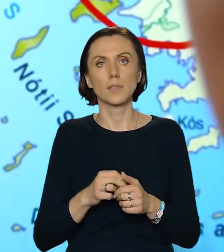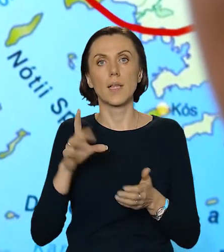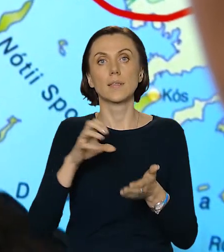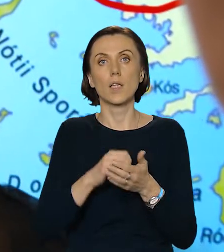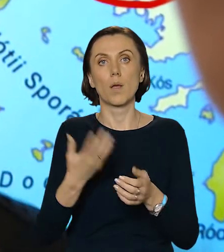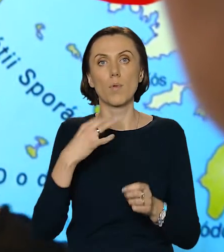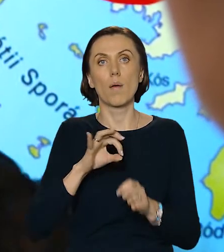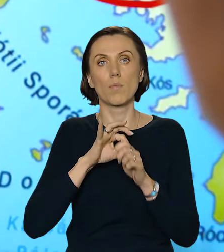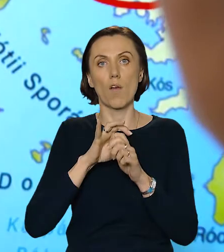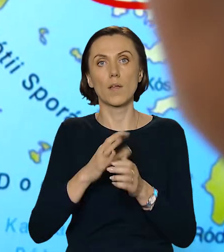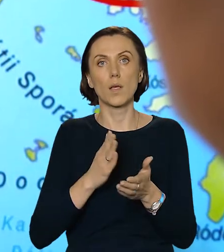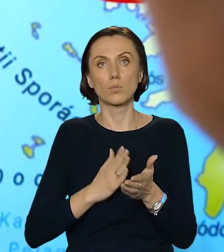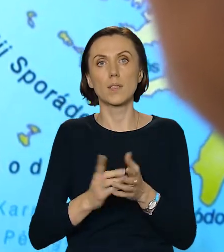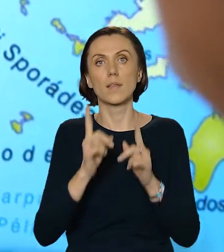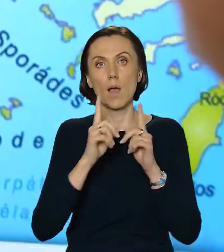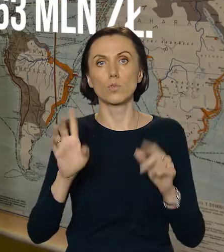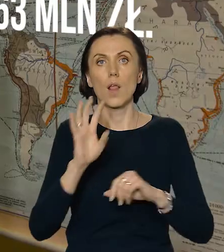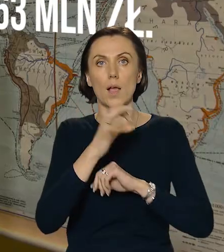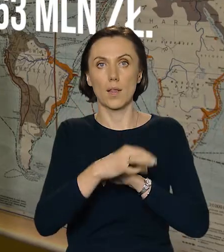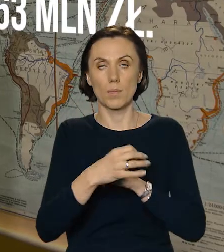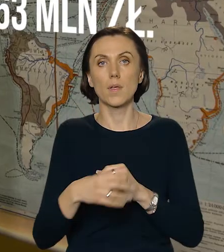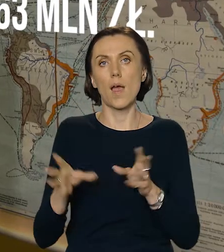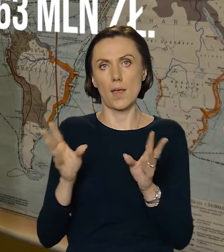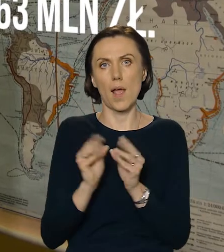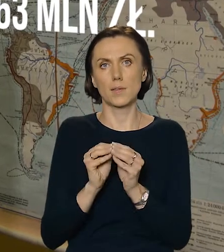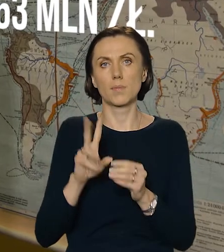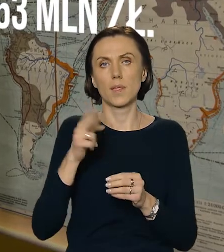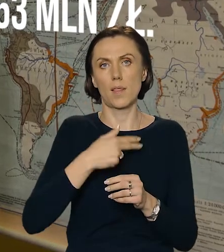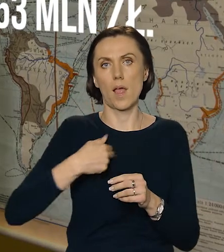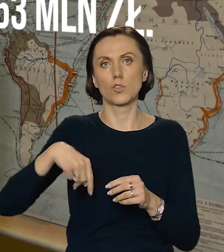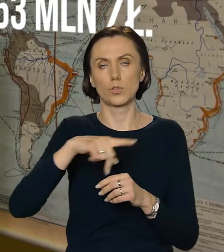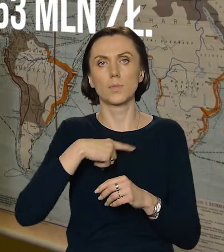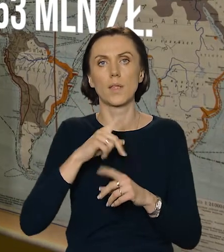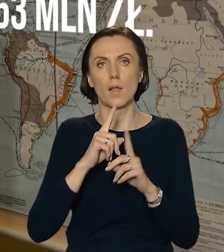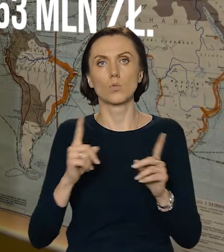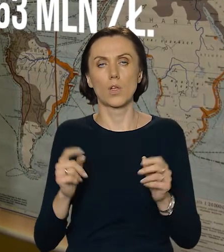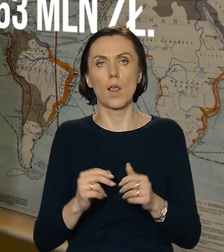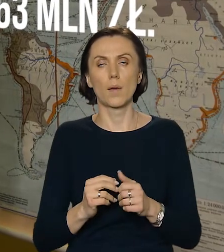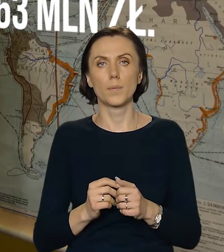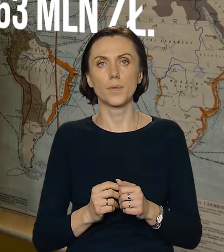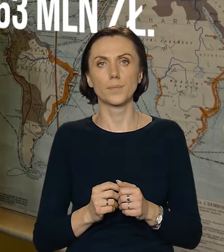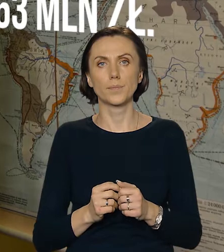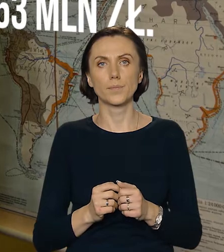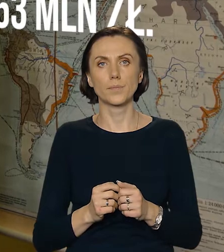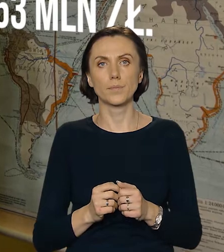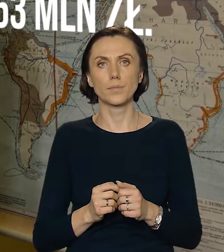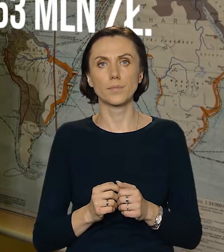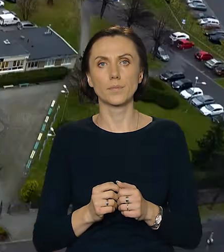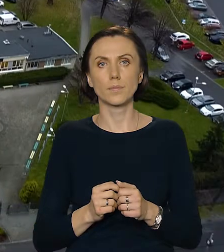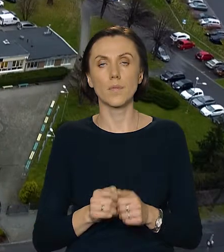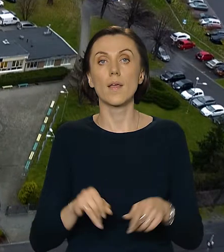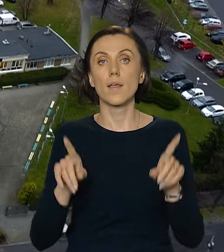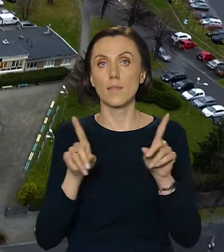Zajęcia te były prowadzone przez nauczycieli akademickich pod opieką naszych nauczycieli. Szkoła zawodowa w Brzesku.